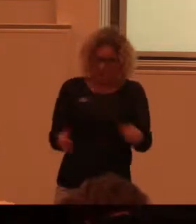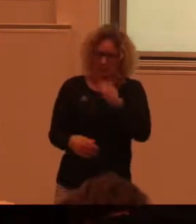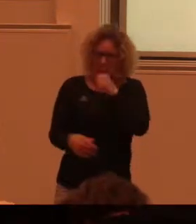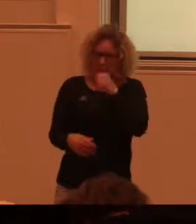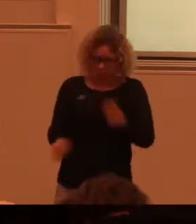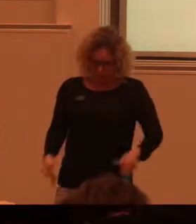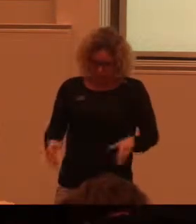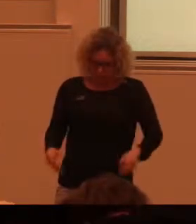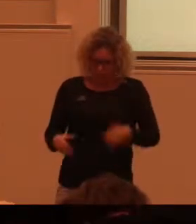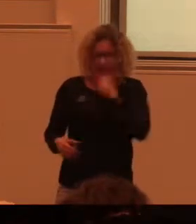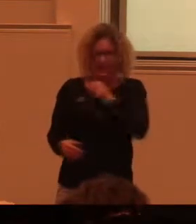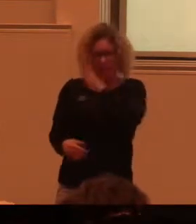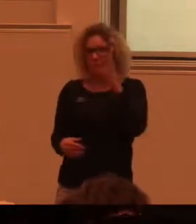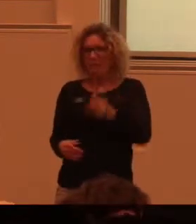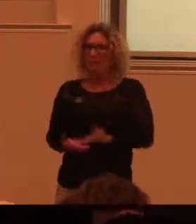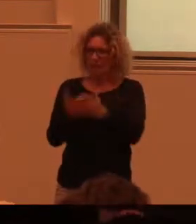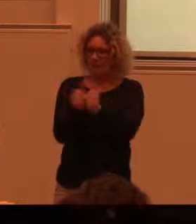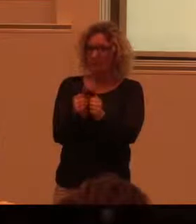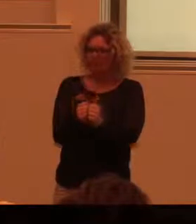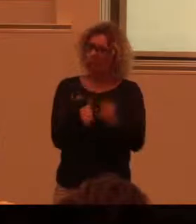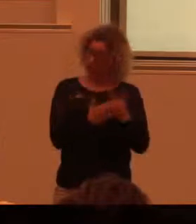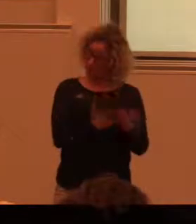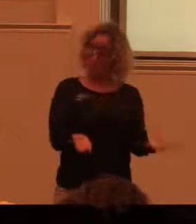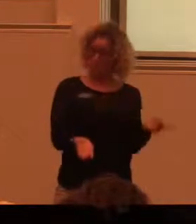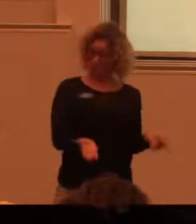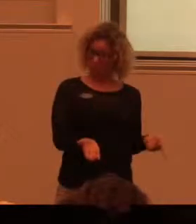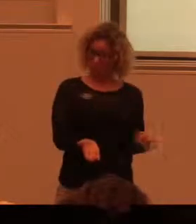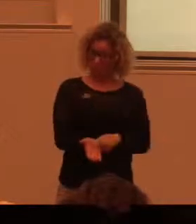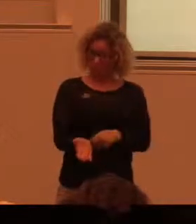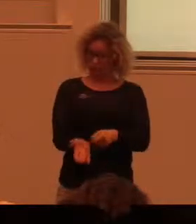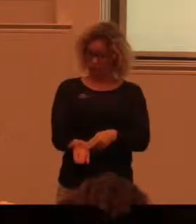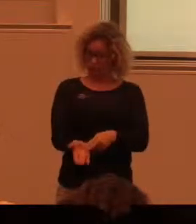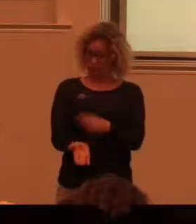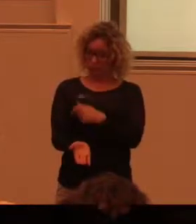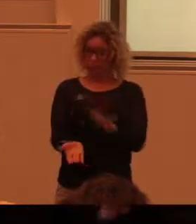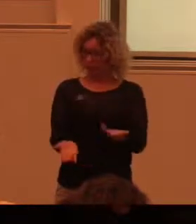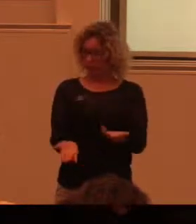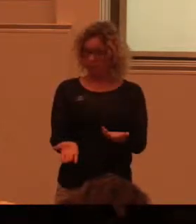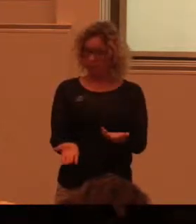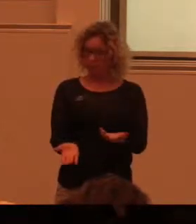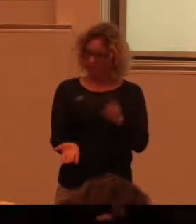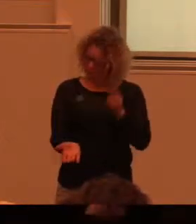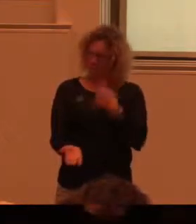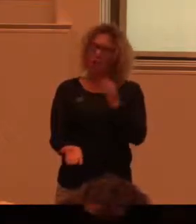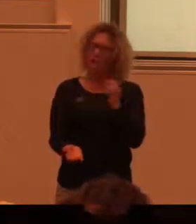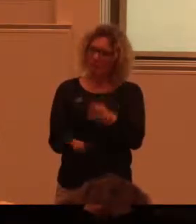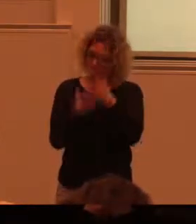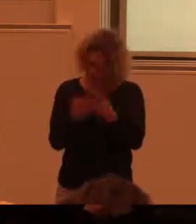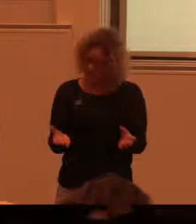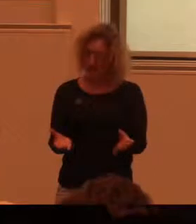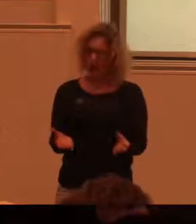gamla hjälpmedel. Som ett strålande exempel att verkligen lyfta fram